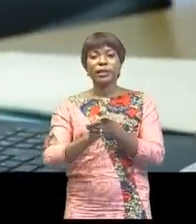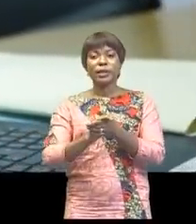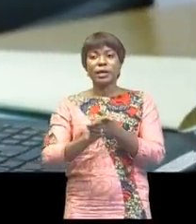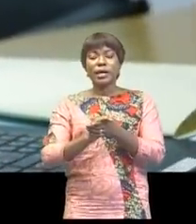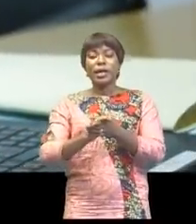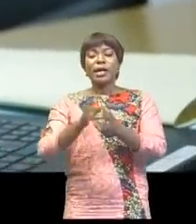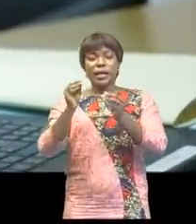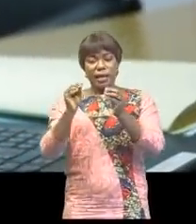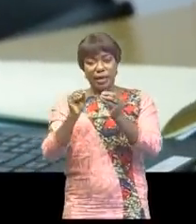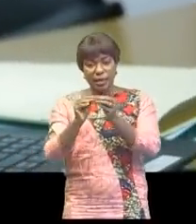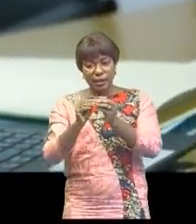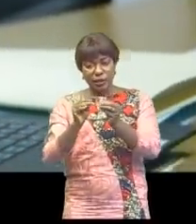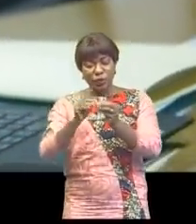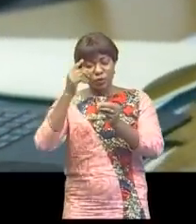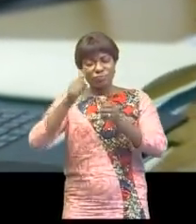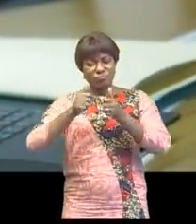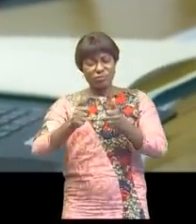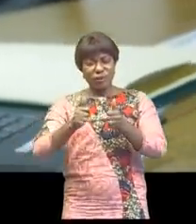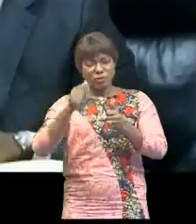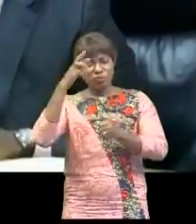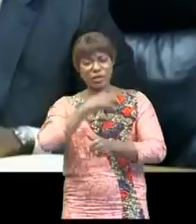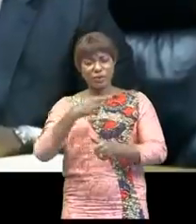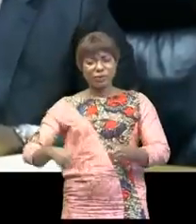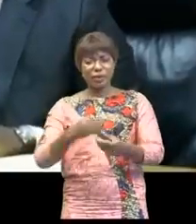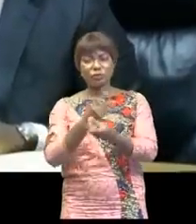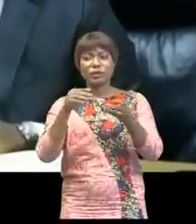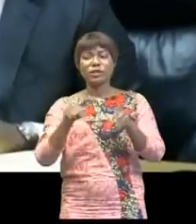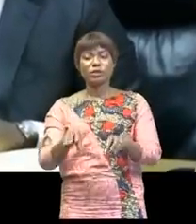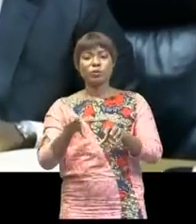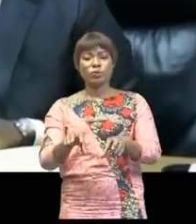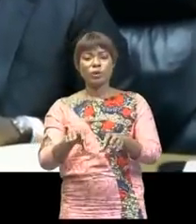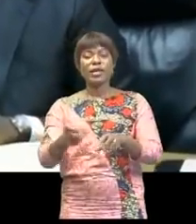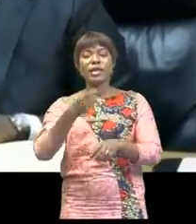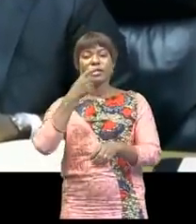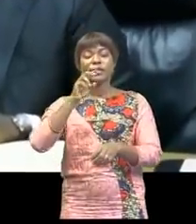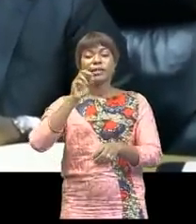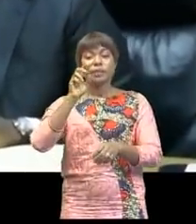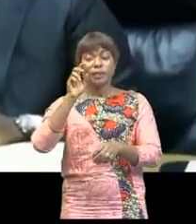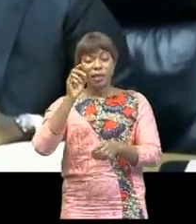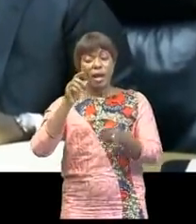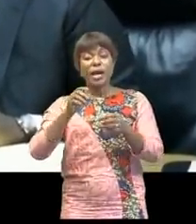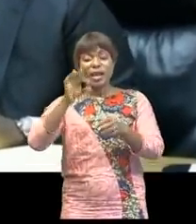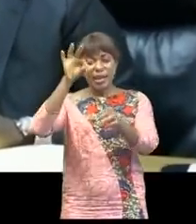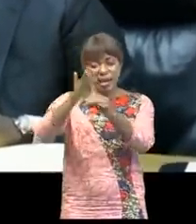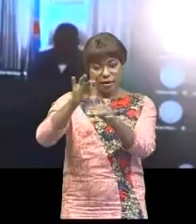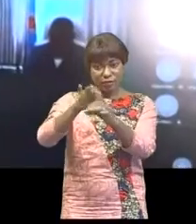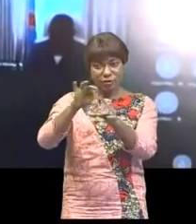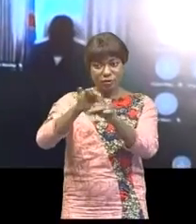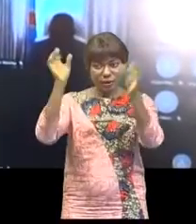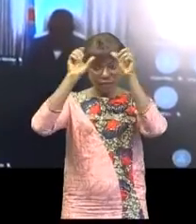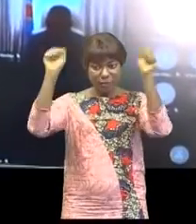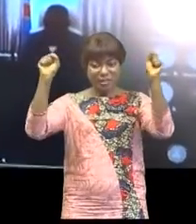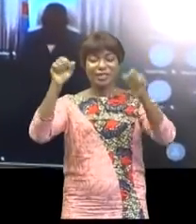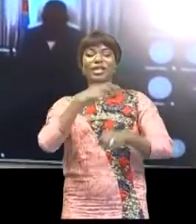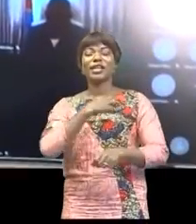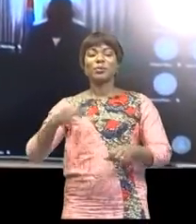positives pour la République démocratique du Congo. Il s'agit respectivement de l'élection du président de